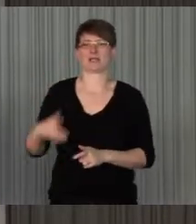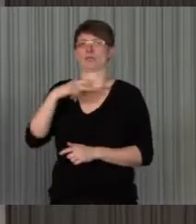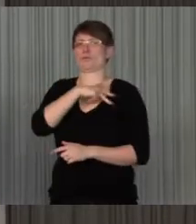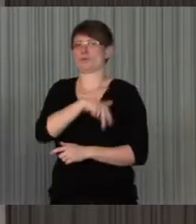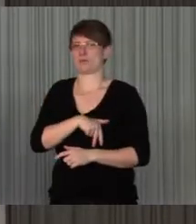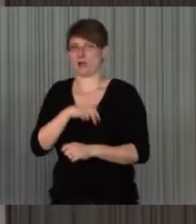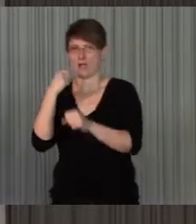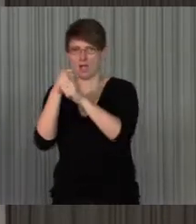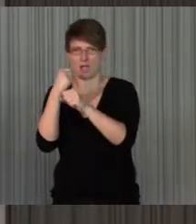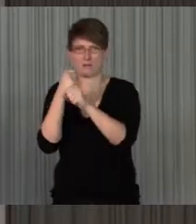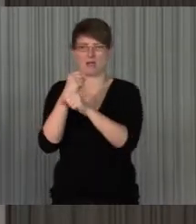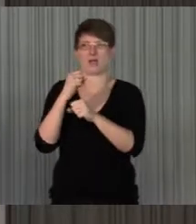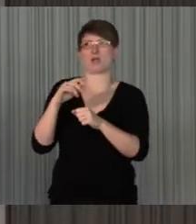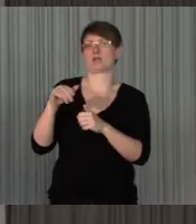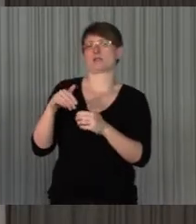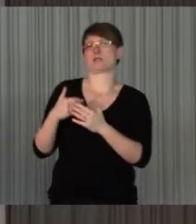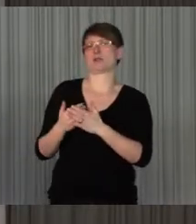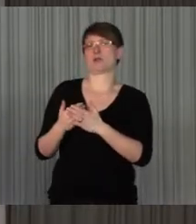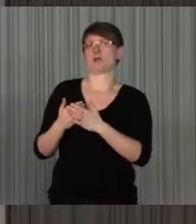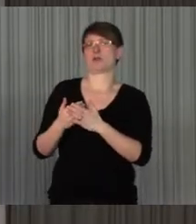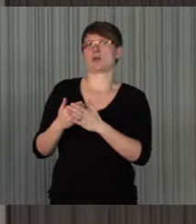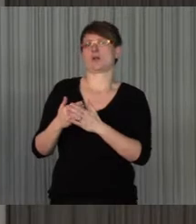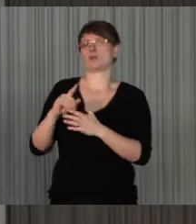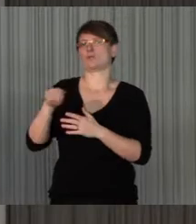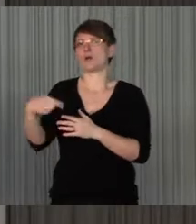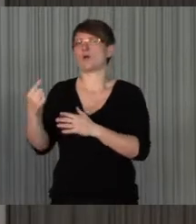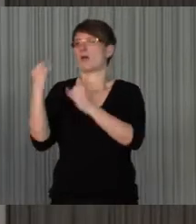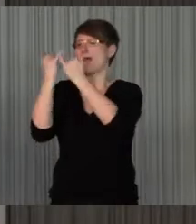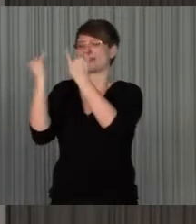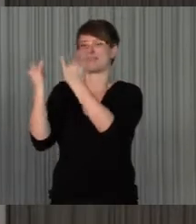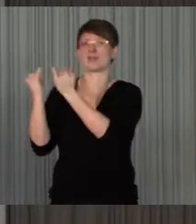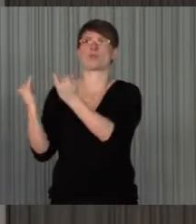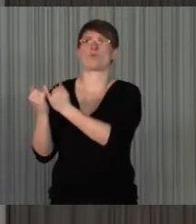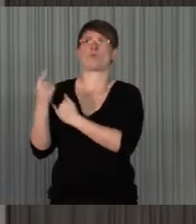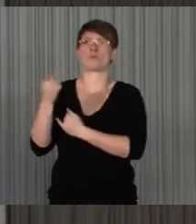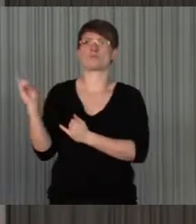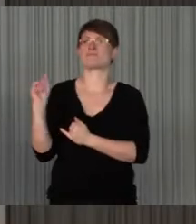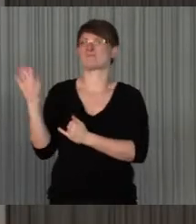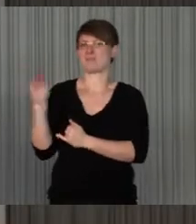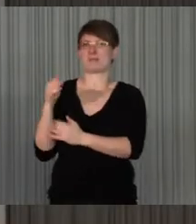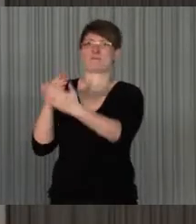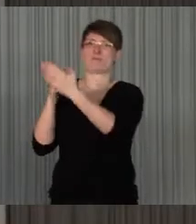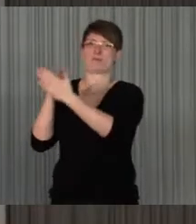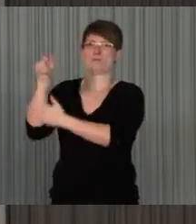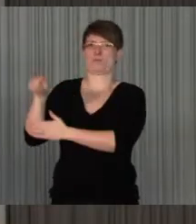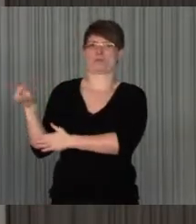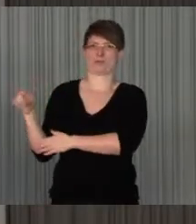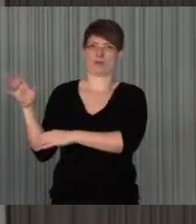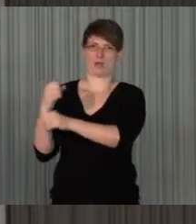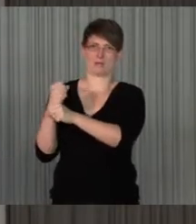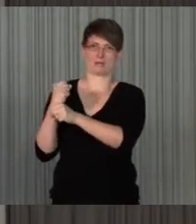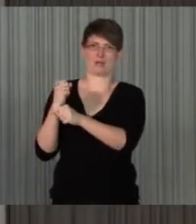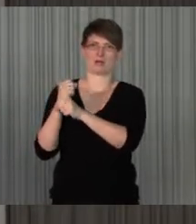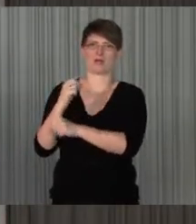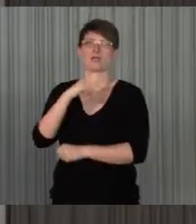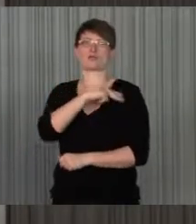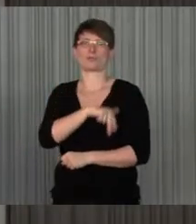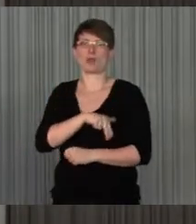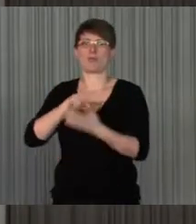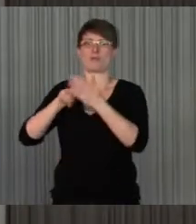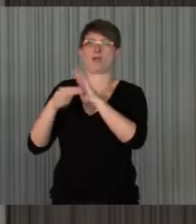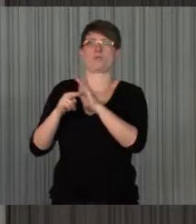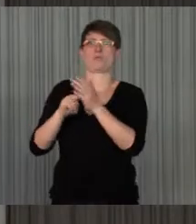und eben Wesen und eben Einrichtungen für Menschen, die soziale Planung, Sozialgestaltung